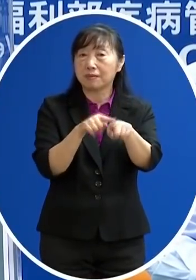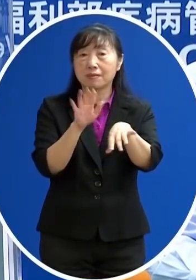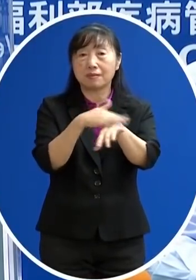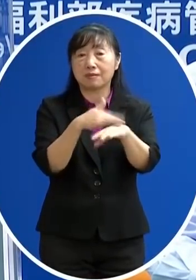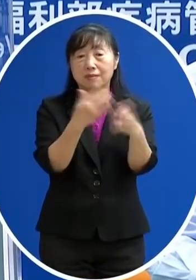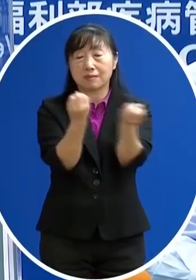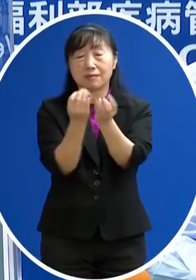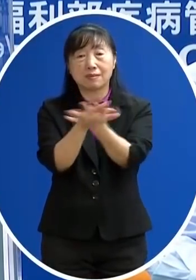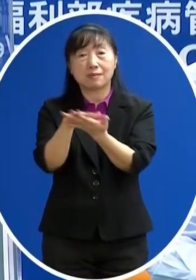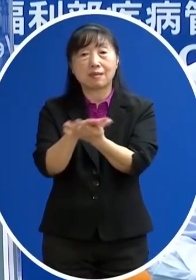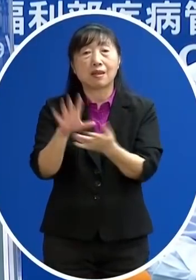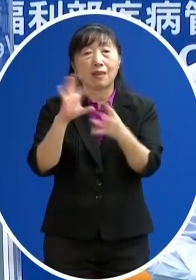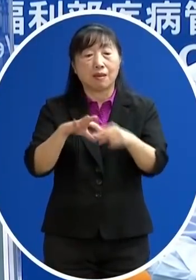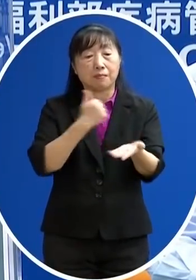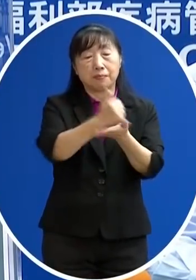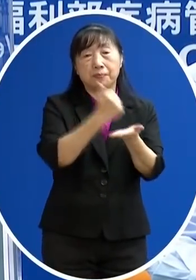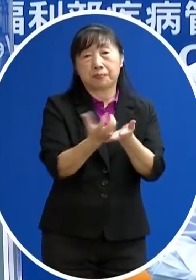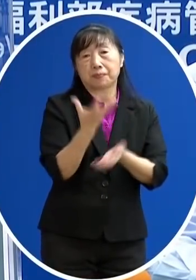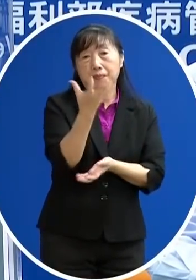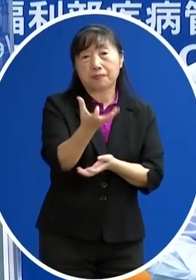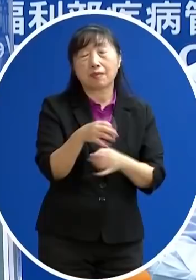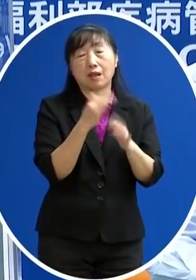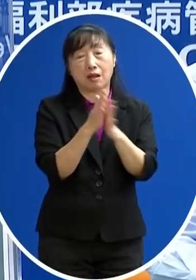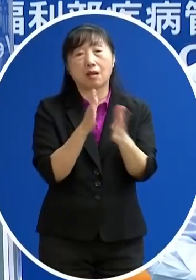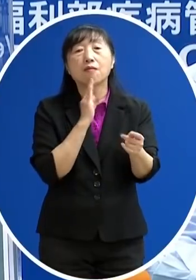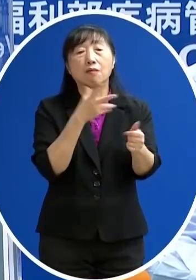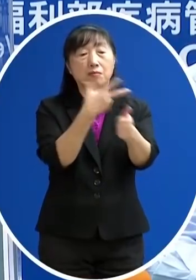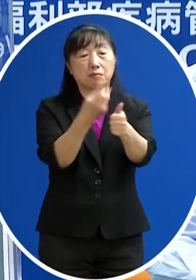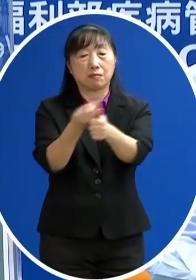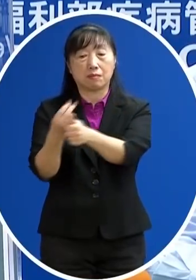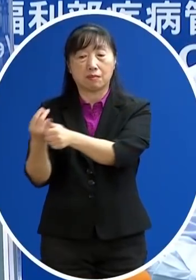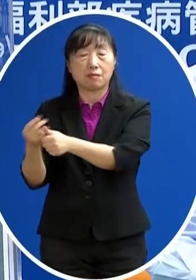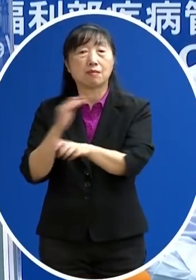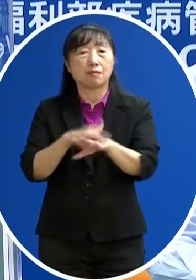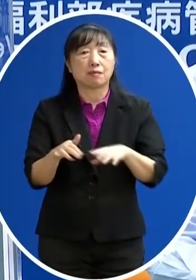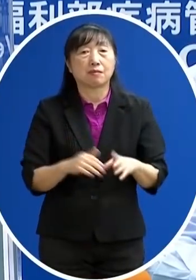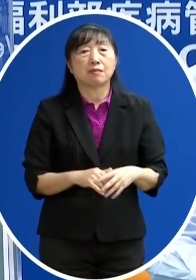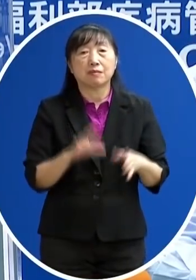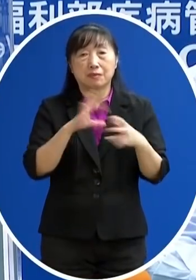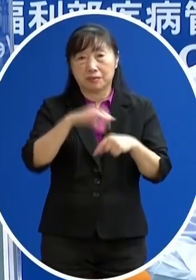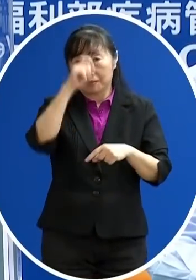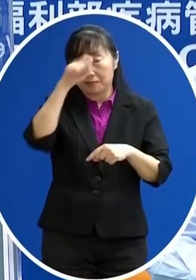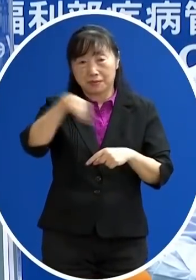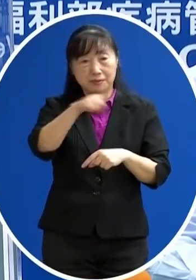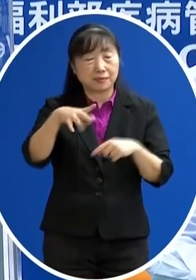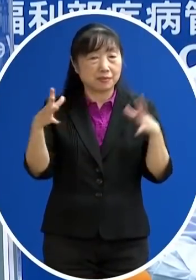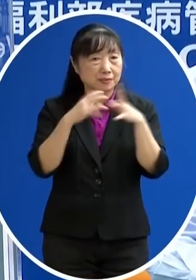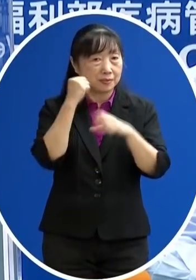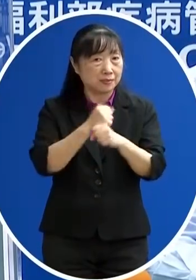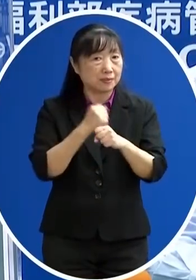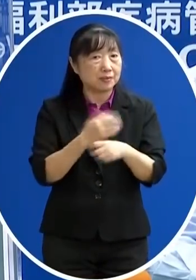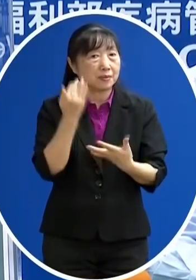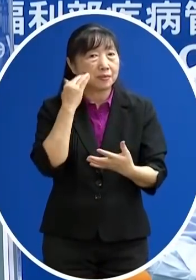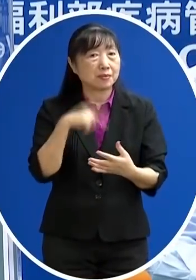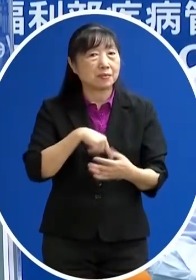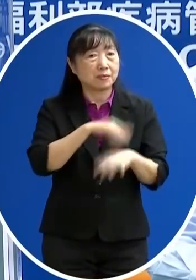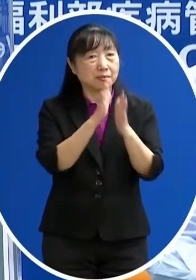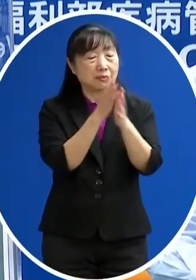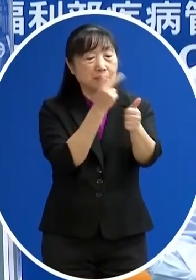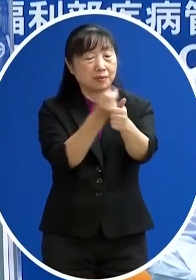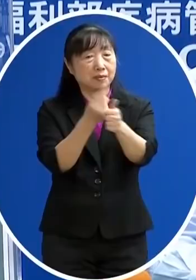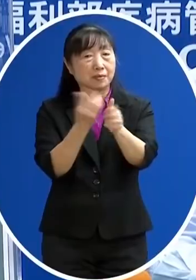再多量給他們 他們都一定會儘速的把他打完所以我想大家來合作讓這打得能夠順利 也有效